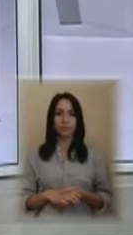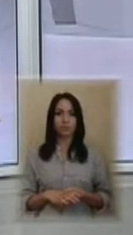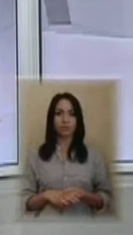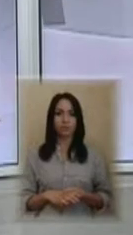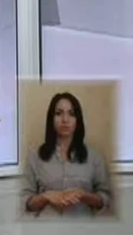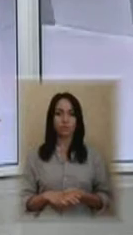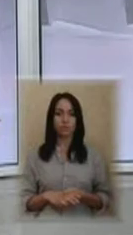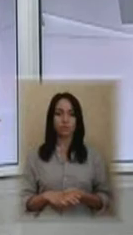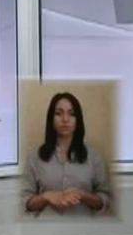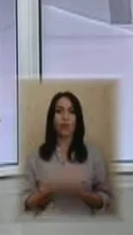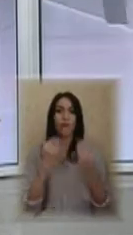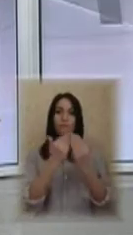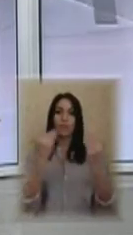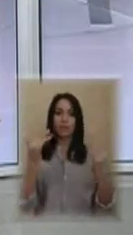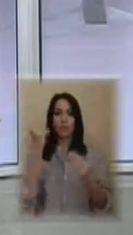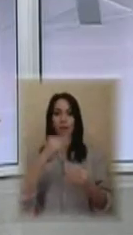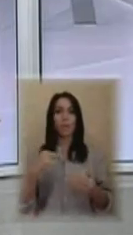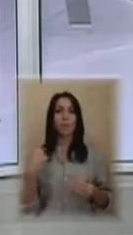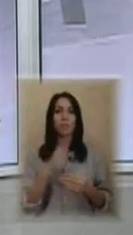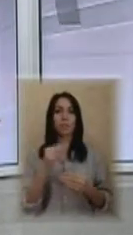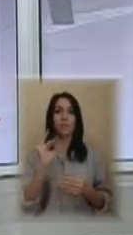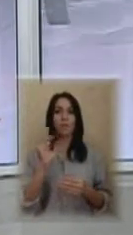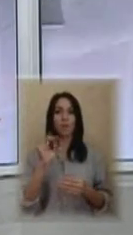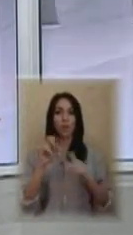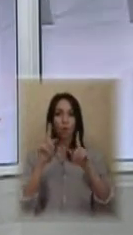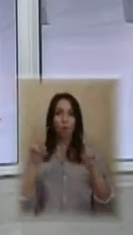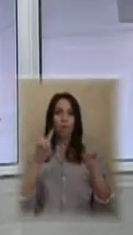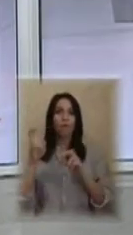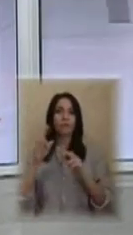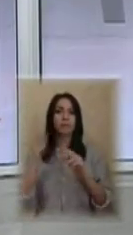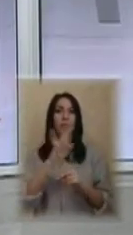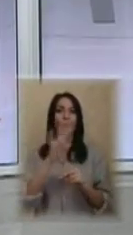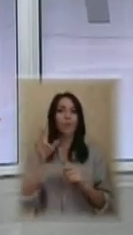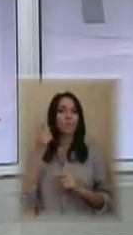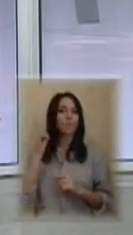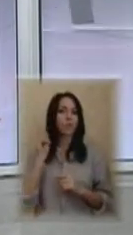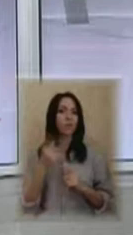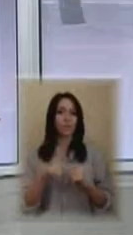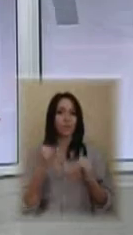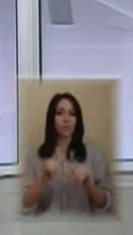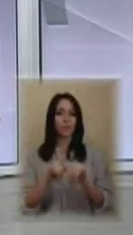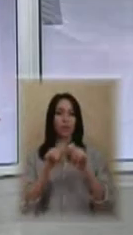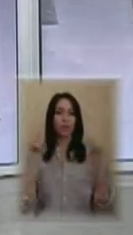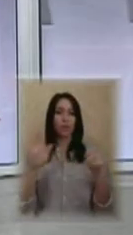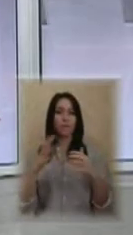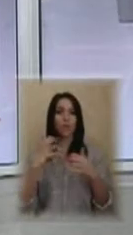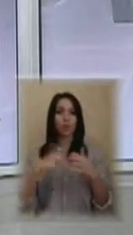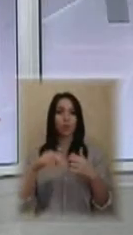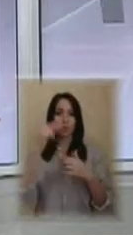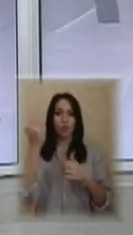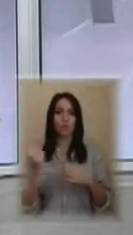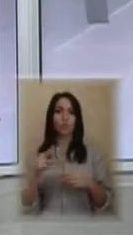Виставка «Православна ікона та церковна старовина» відкрилась сьогодні у Херсонському художньому музеї. Тут вперше представлено